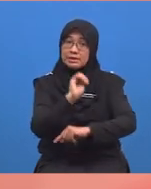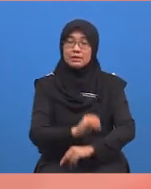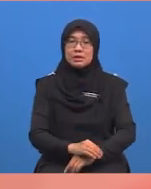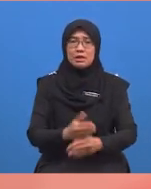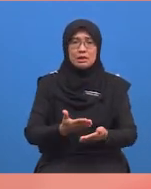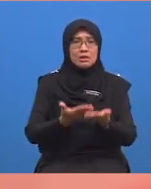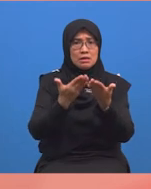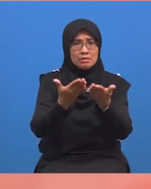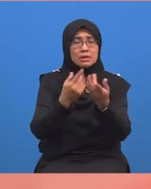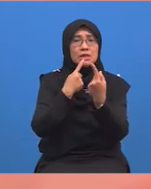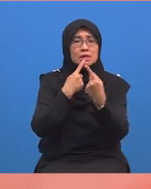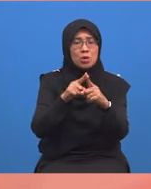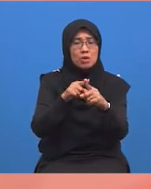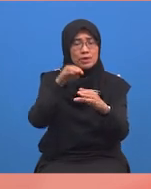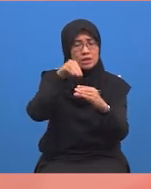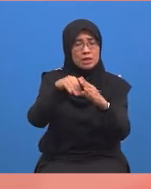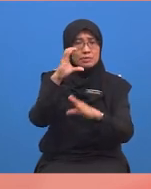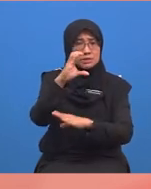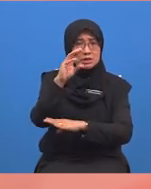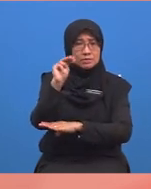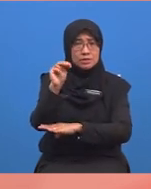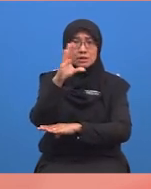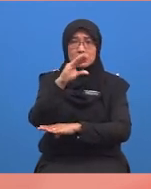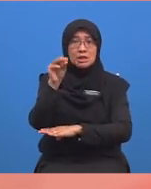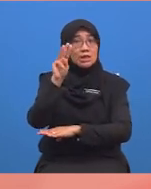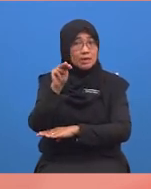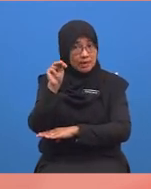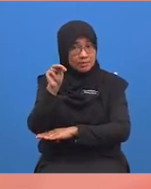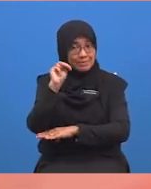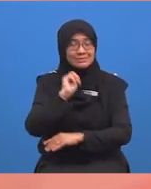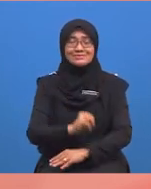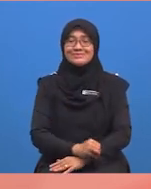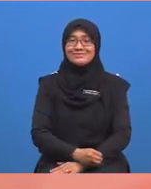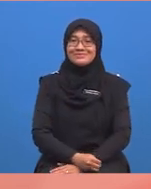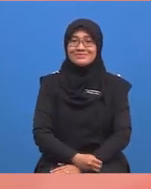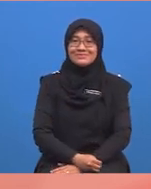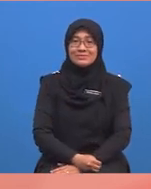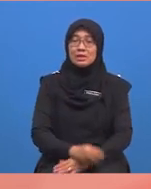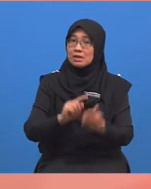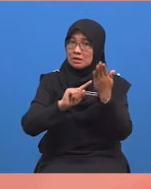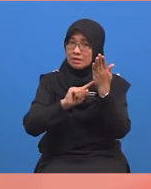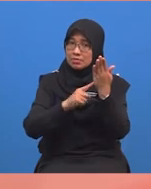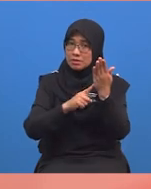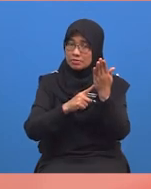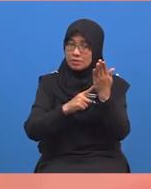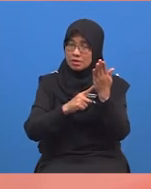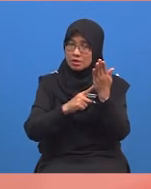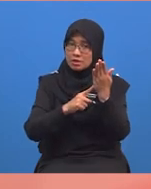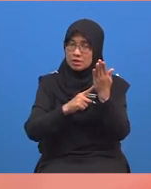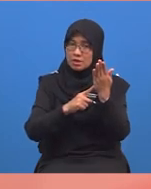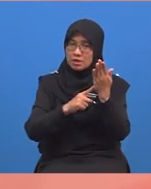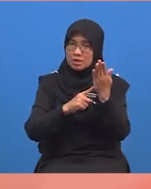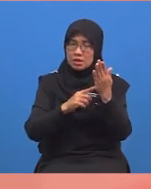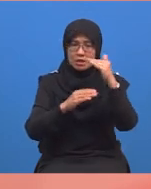Berikan jawapan dalam sentimeter dan milimeter. Mula-mula, kita bina sifir